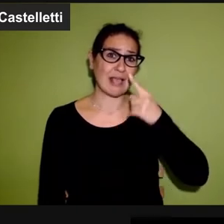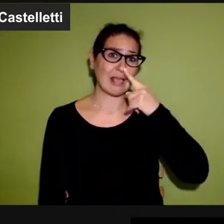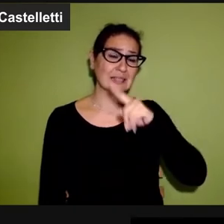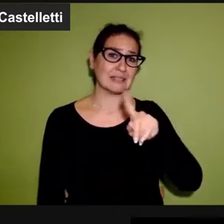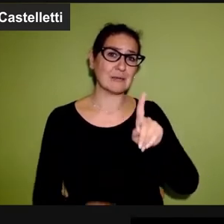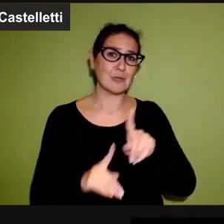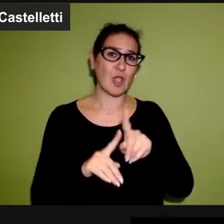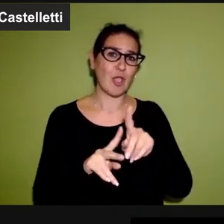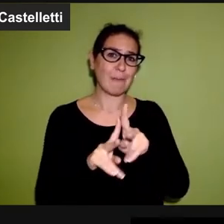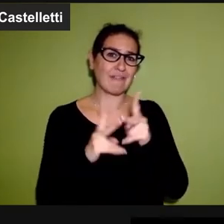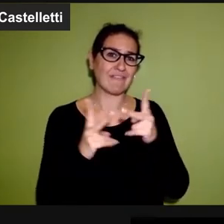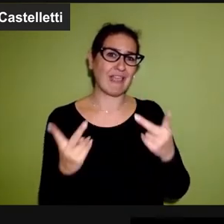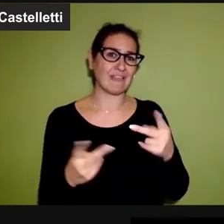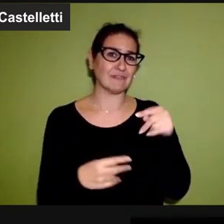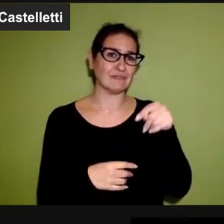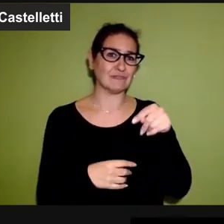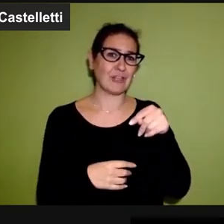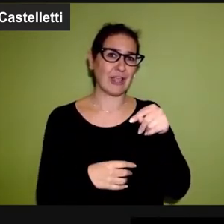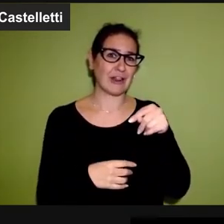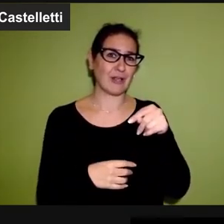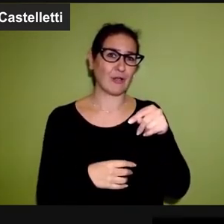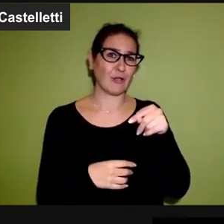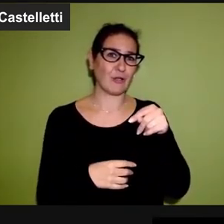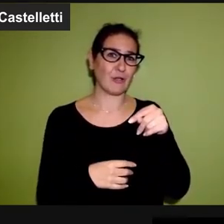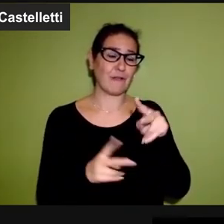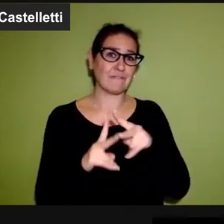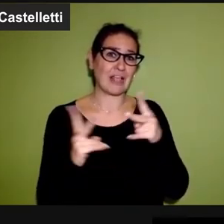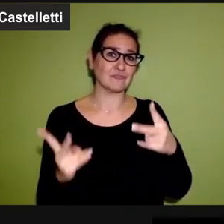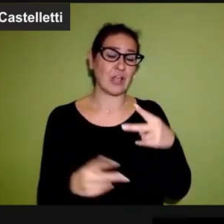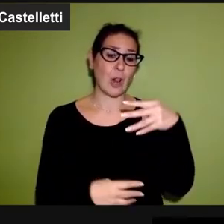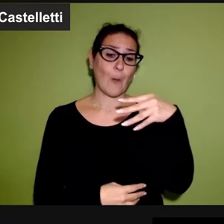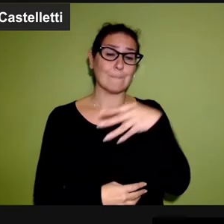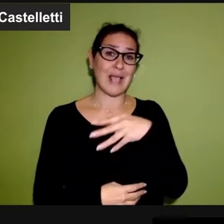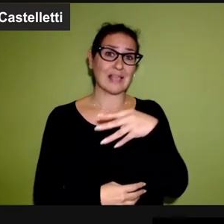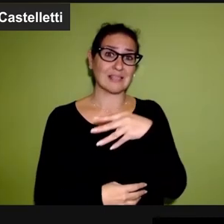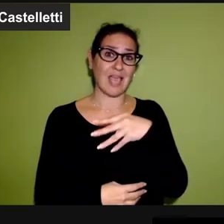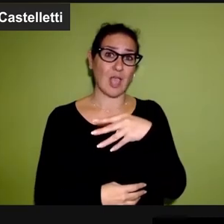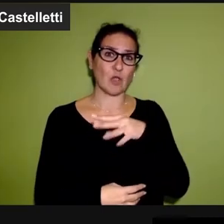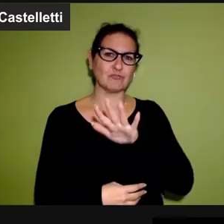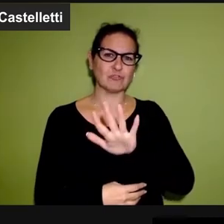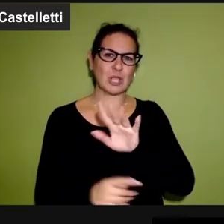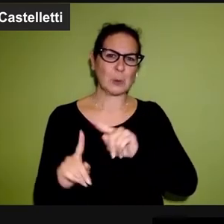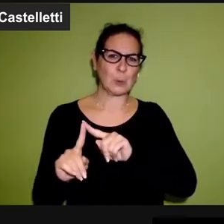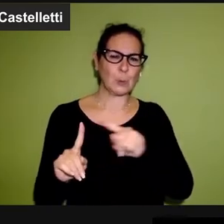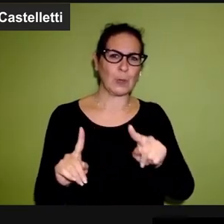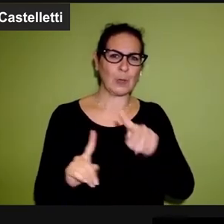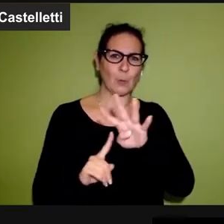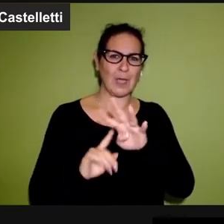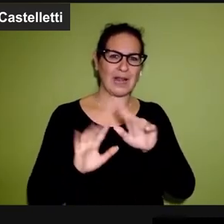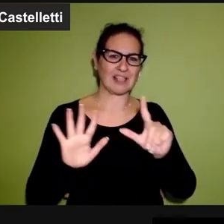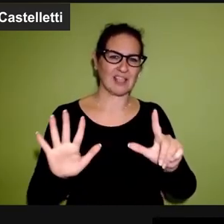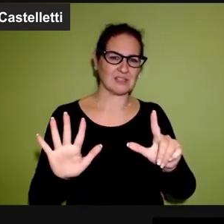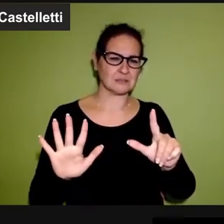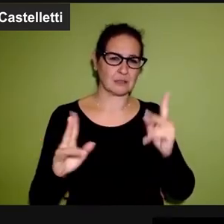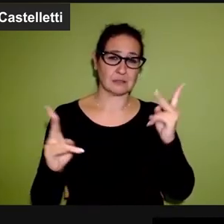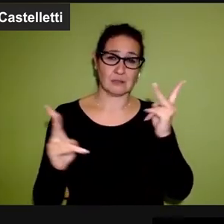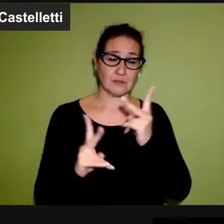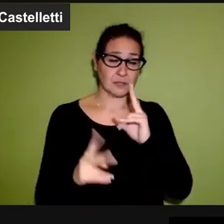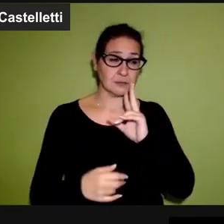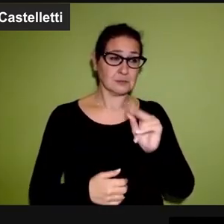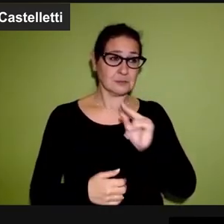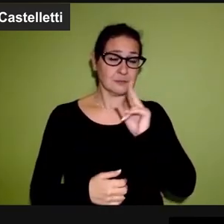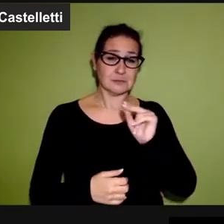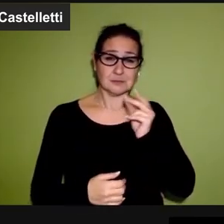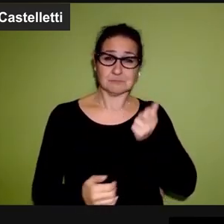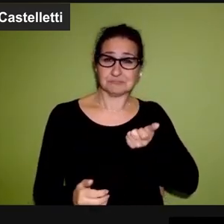una risposta evangelica, nel senso di Matteo 5,47 mi sembra. L'ho